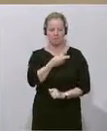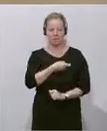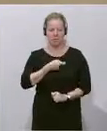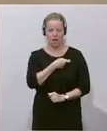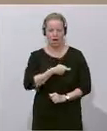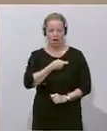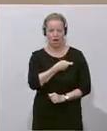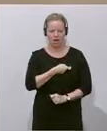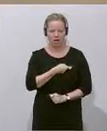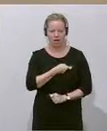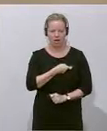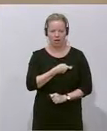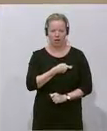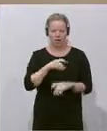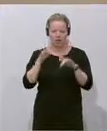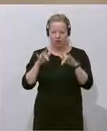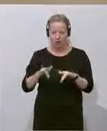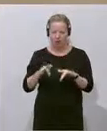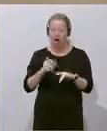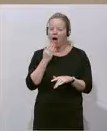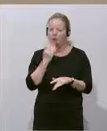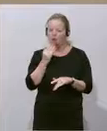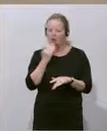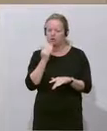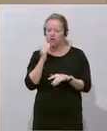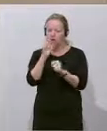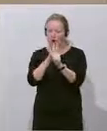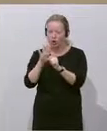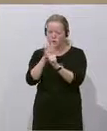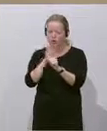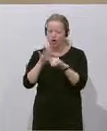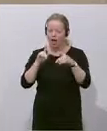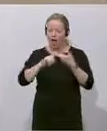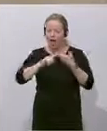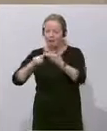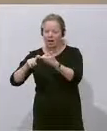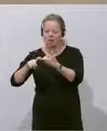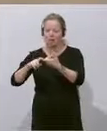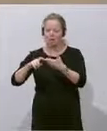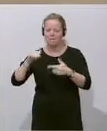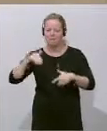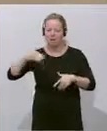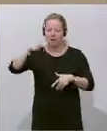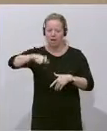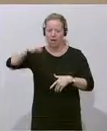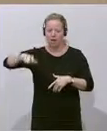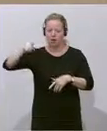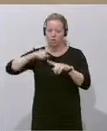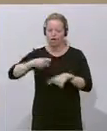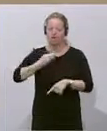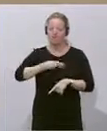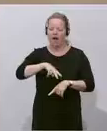der man vorsätzliche Täuschung, Abhängigkeit von Millionären und Verantwortungslosigkeit